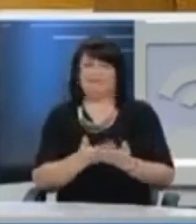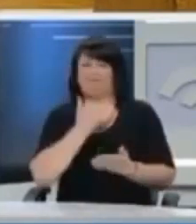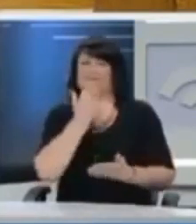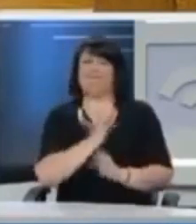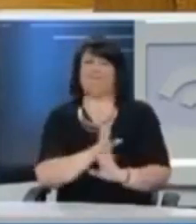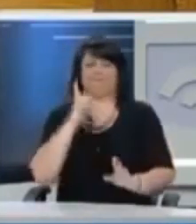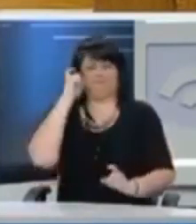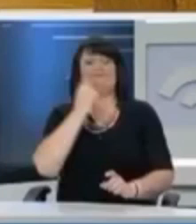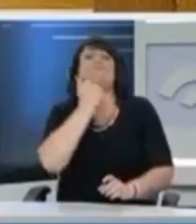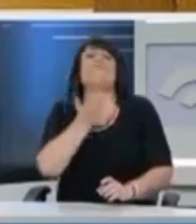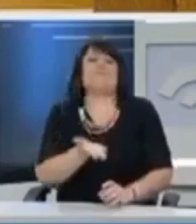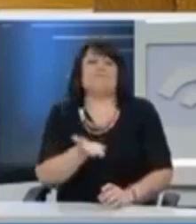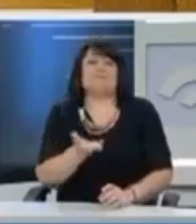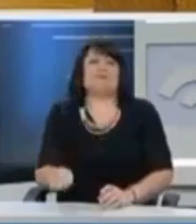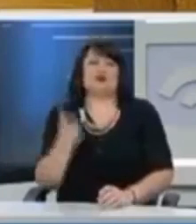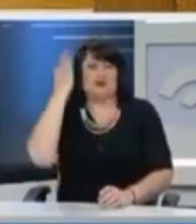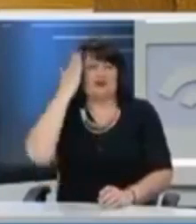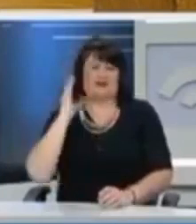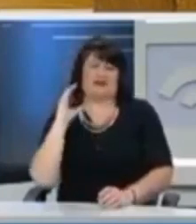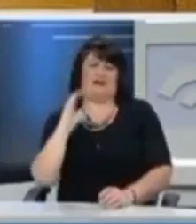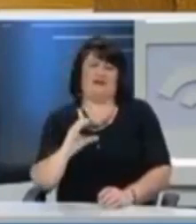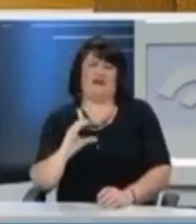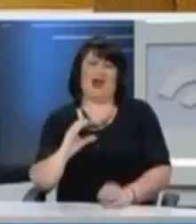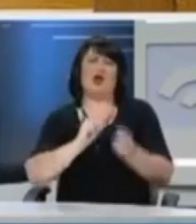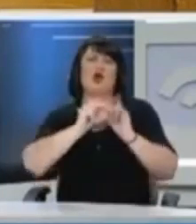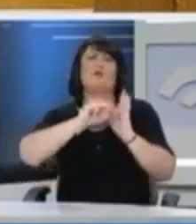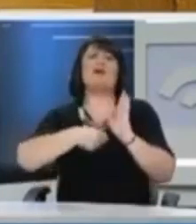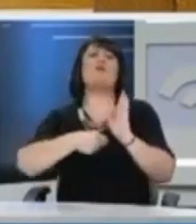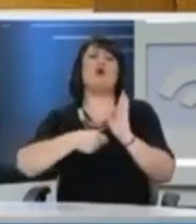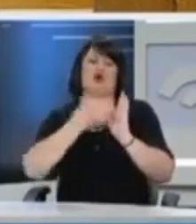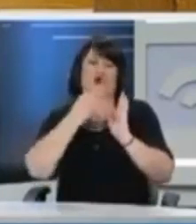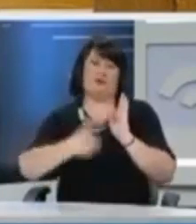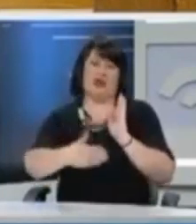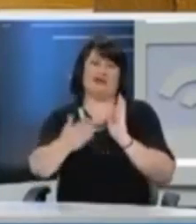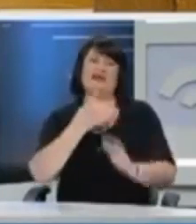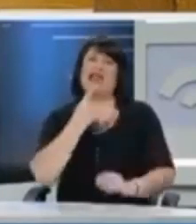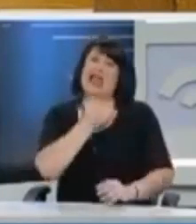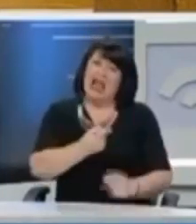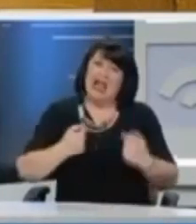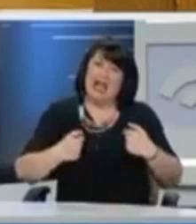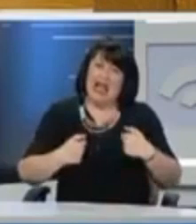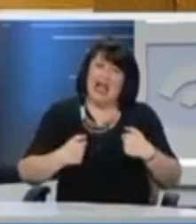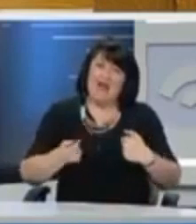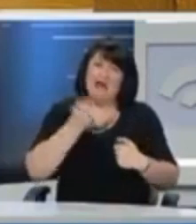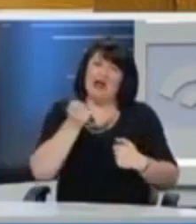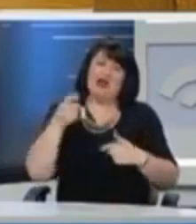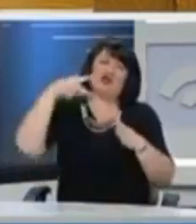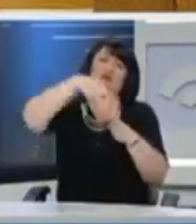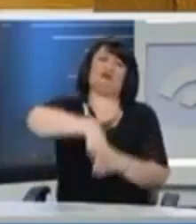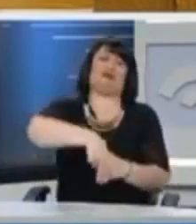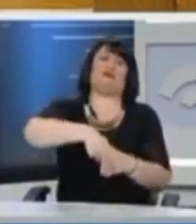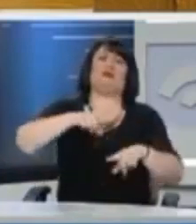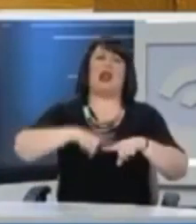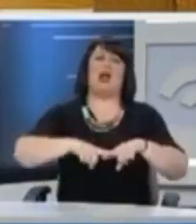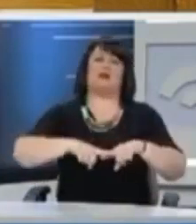Απλά ανοίγει ένα νέο κεφάλαιο στη μνημονιακή διαδικασία, σε αυτό που εμείς το ΜΕΡΑ25 ονομάζουμε χρεοδουλοπαρική αιγελάς.